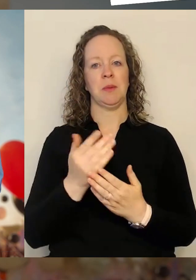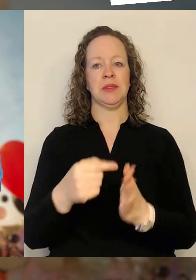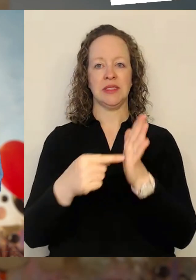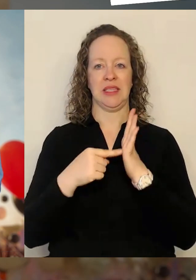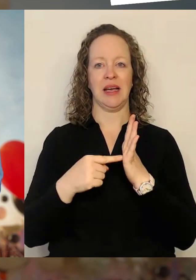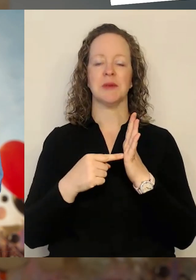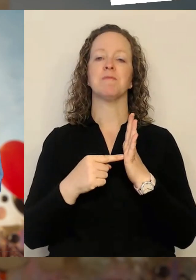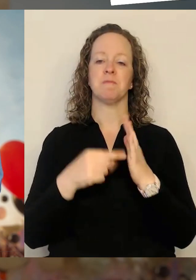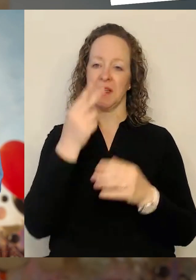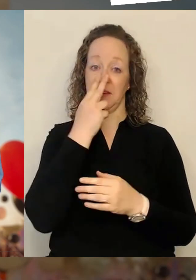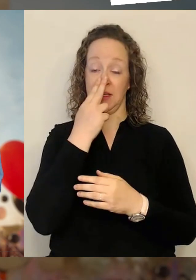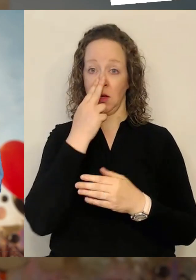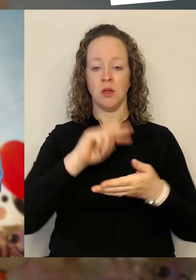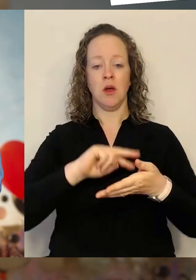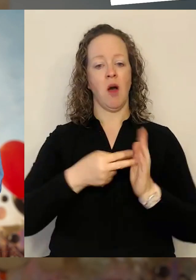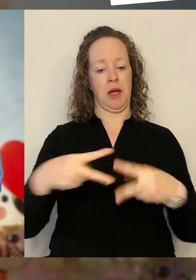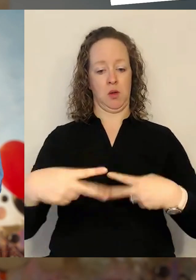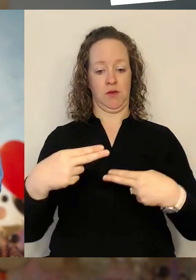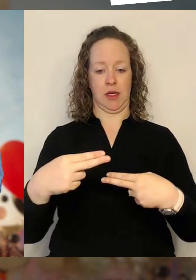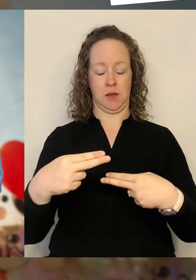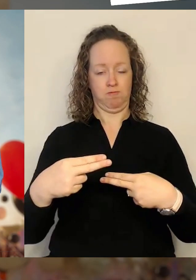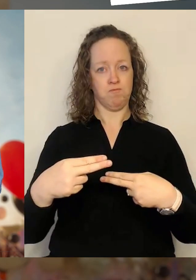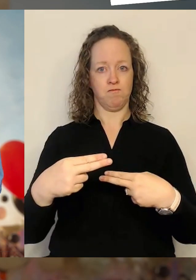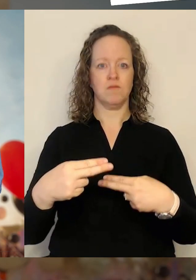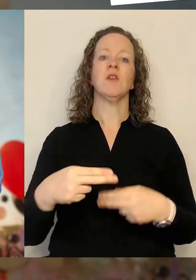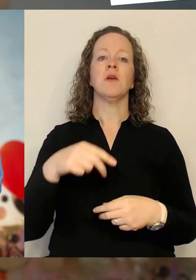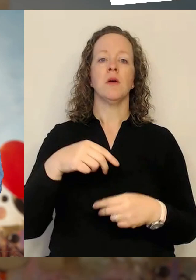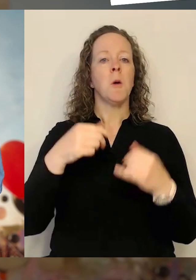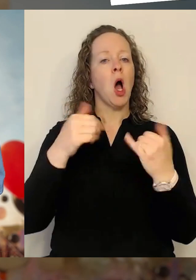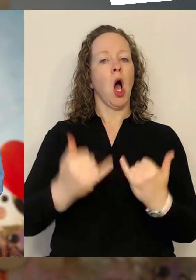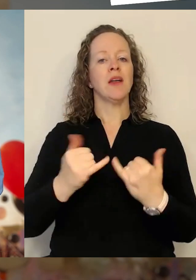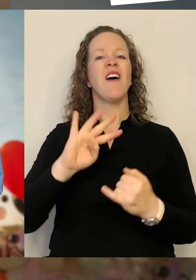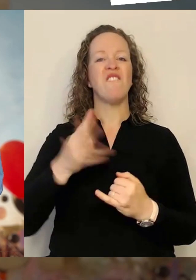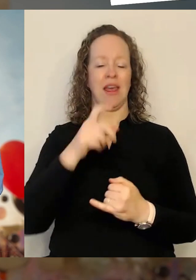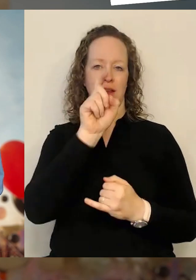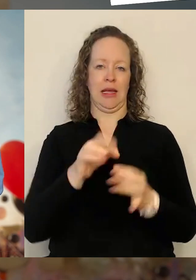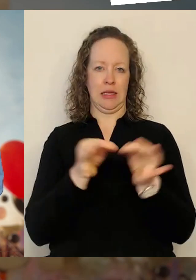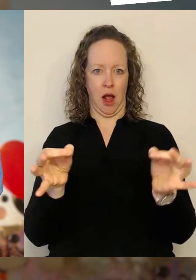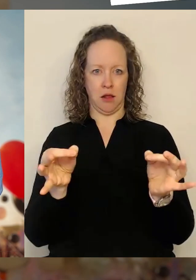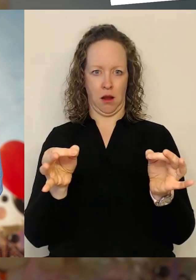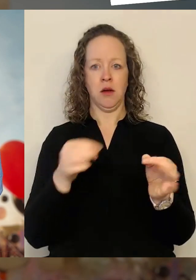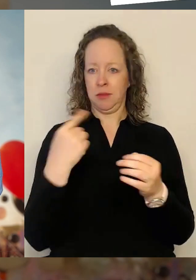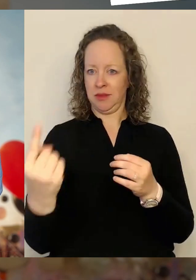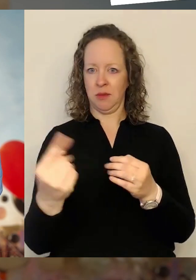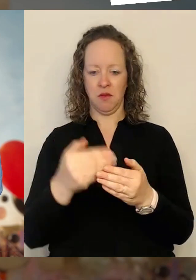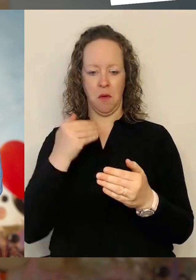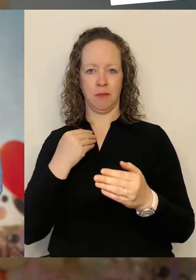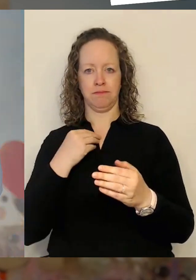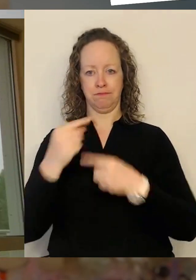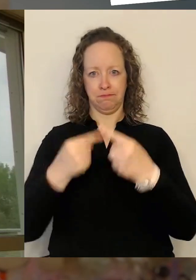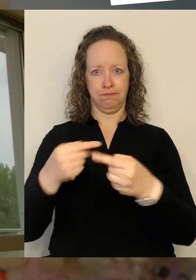Vorbereitungsphase. Wir machen den Digitaltag ja jetzt zum vierten Mal. Wie lief das bei Ihnen ab und warum sind Sie auch jetzt wieder mit dabei?